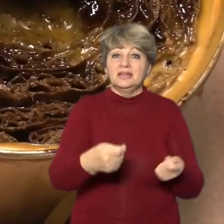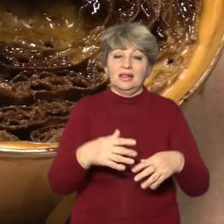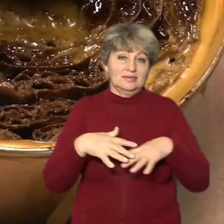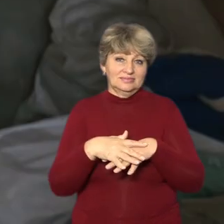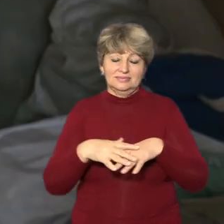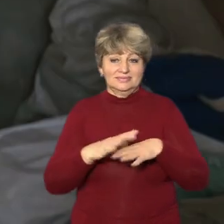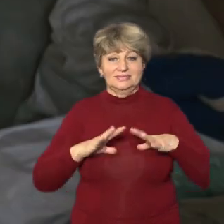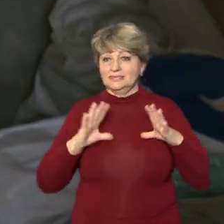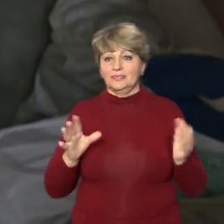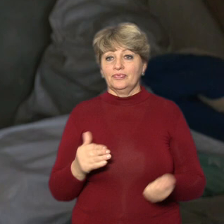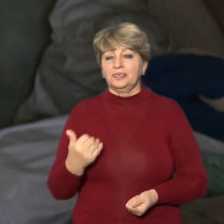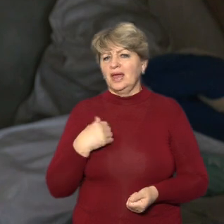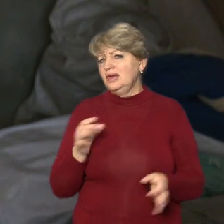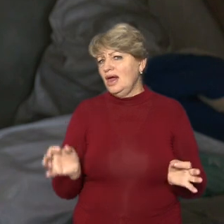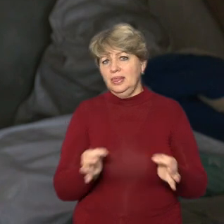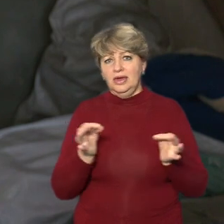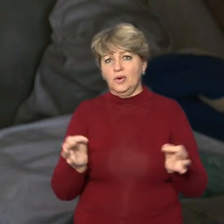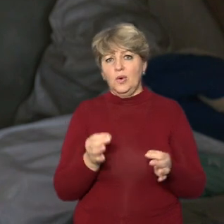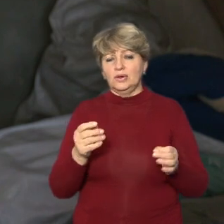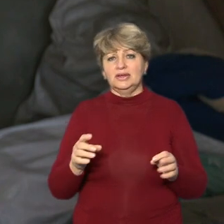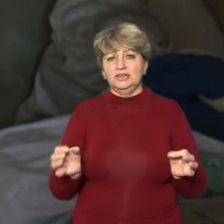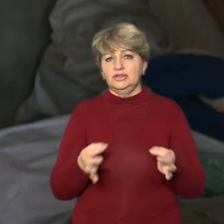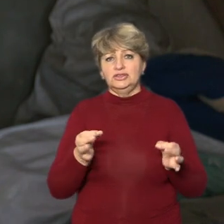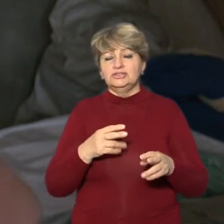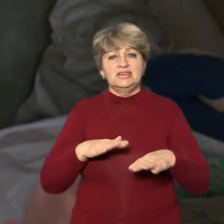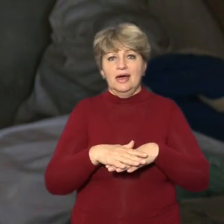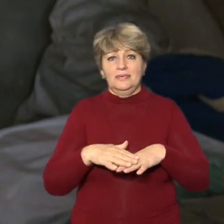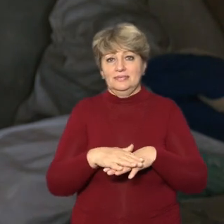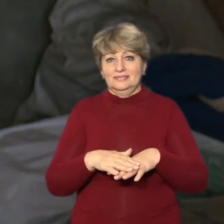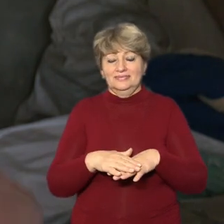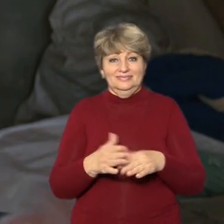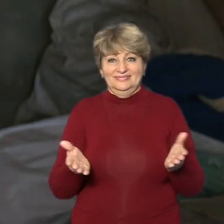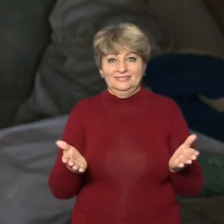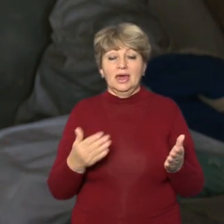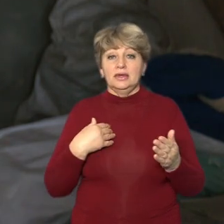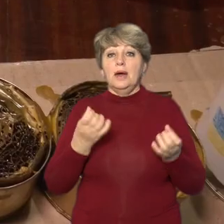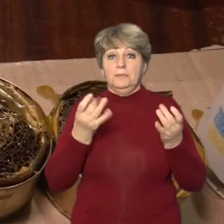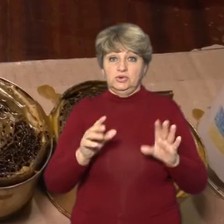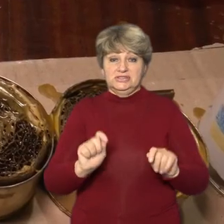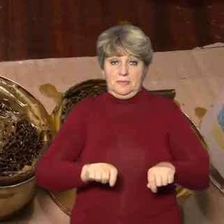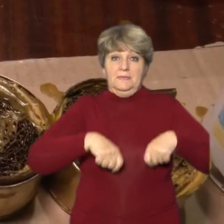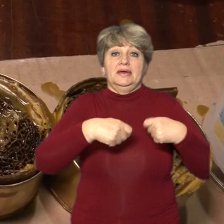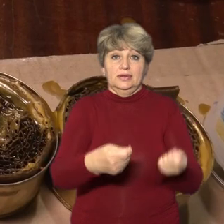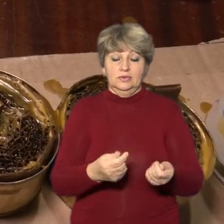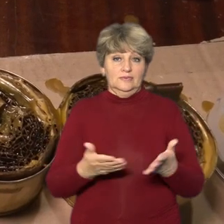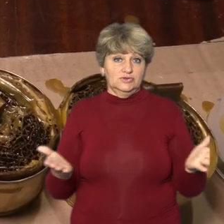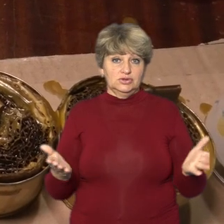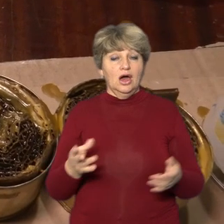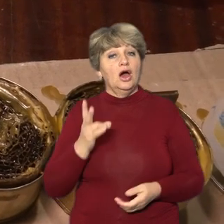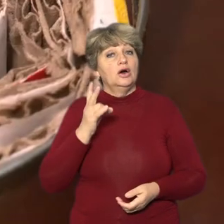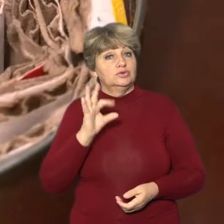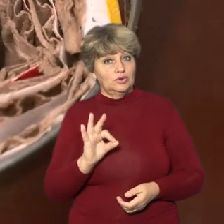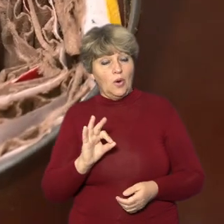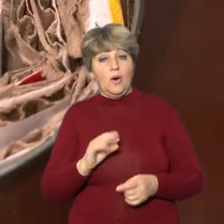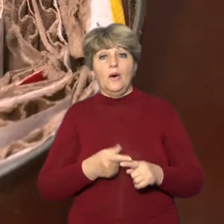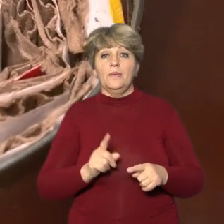рахувала. Я ніколи нічого не рахую. Я його даю так. Та недооцінювати їх не